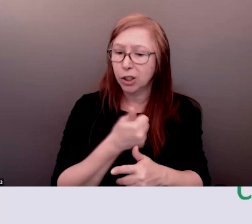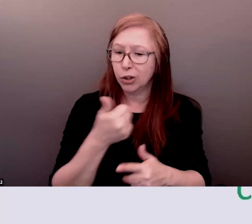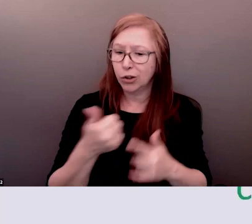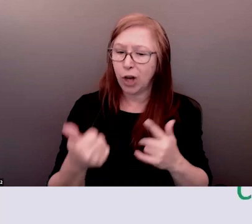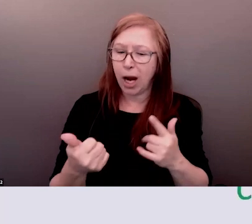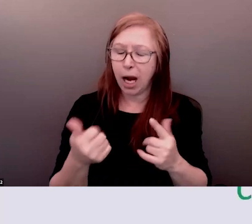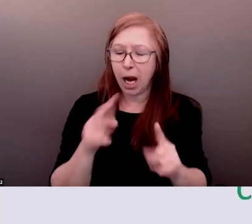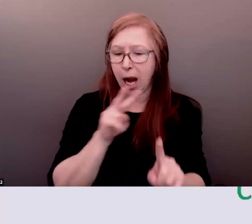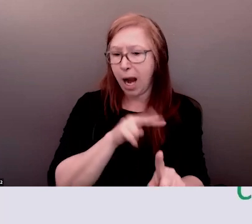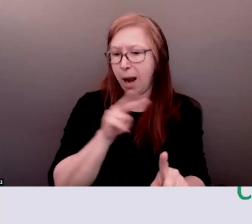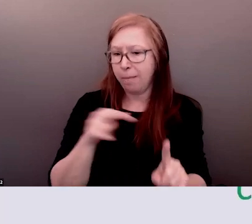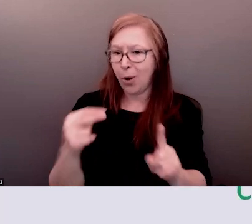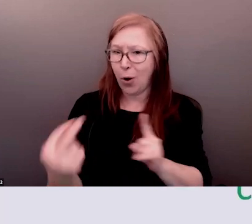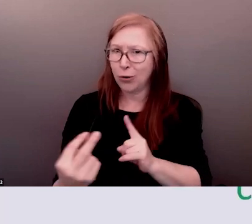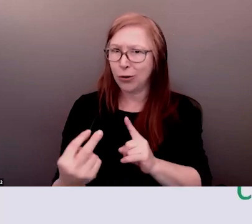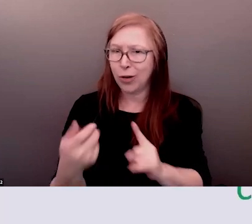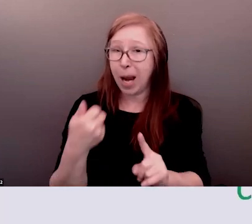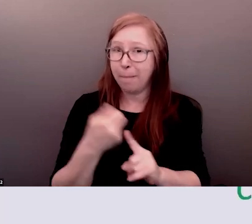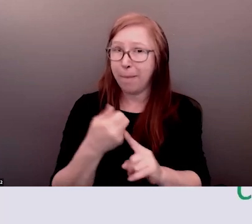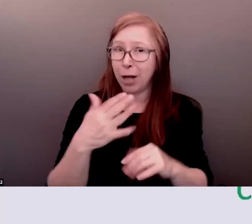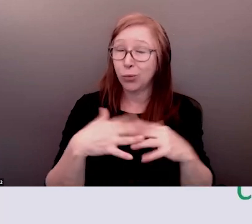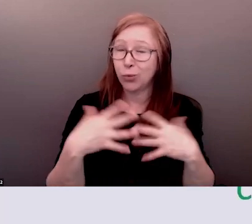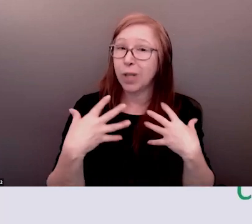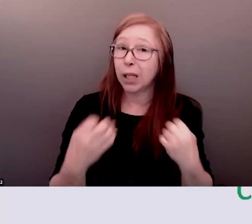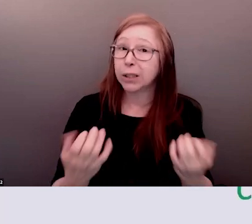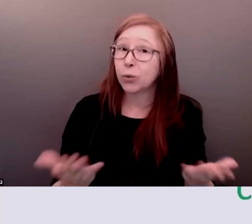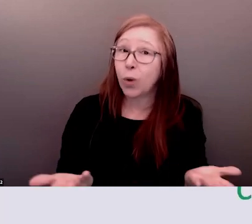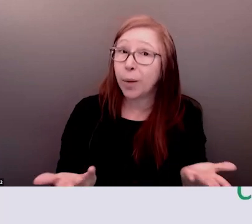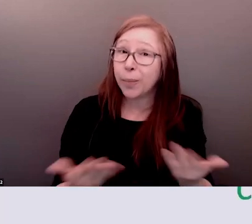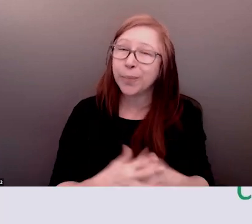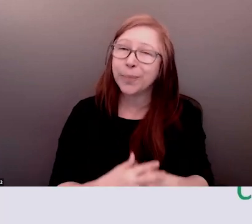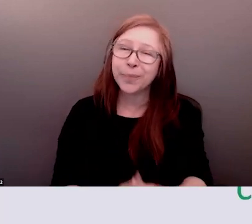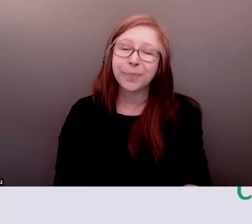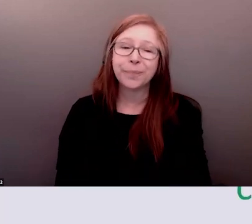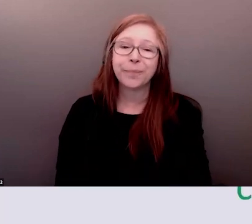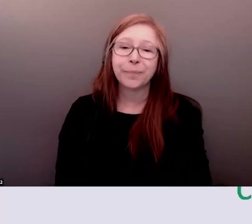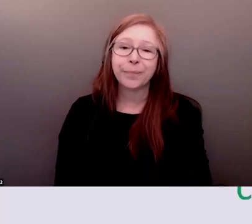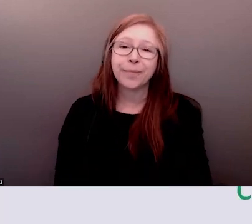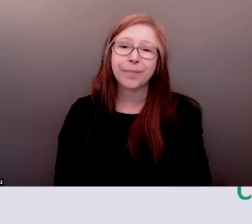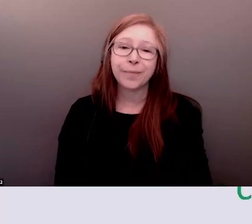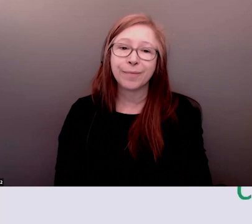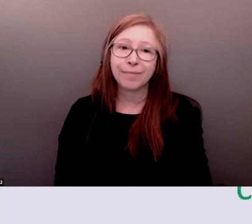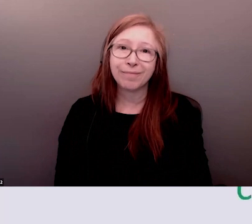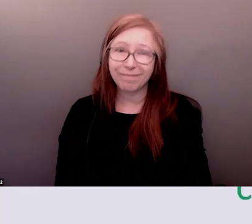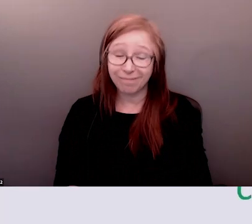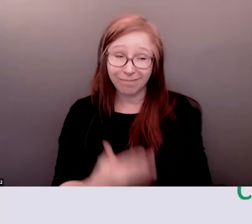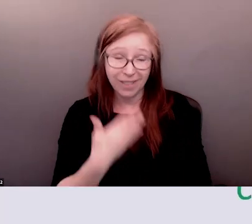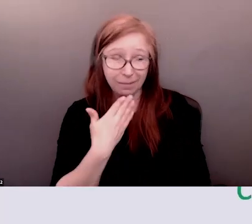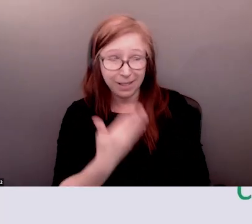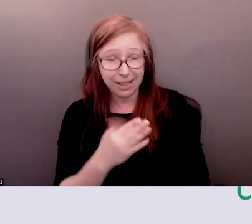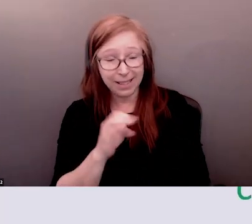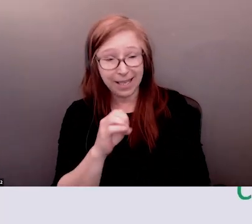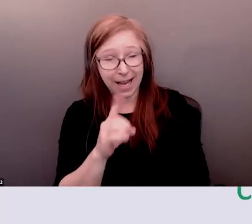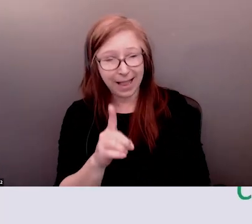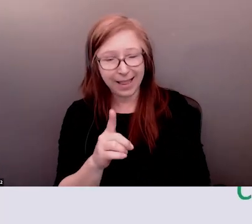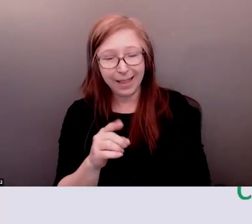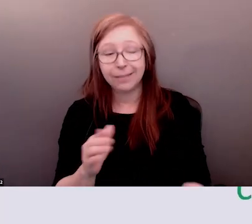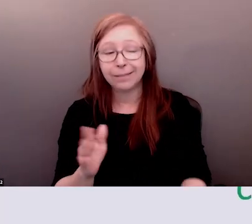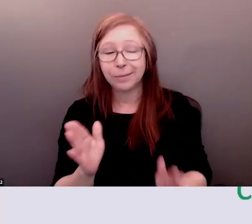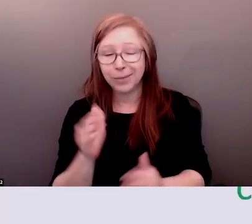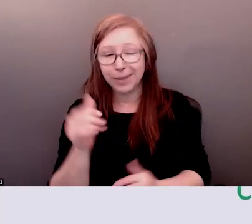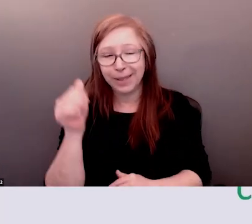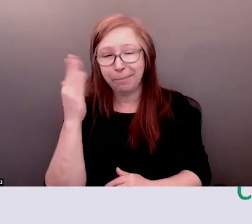on peut considérer les différences dans les différents environnements les environnements